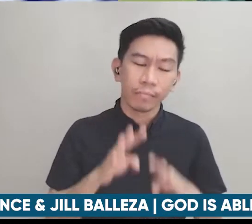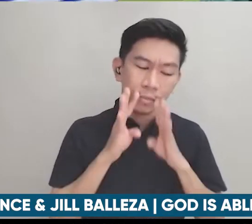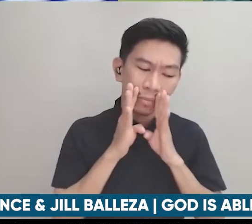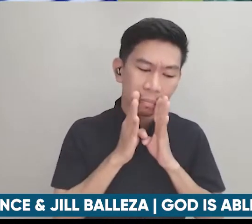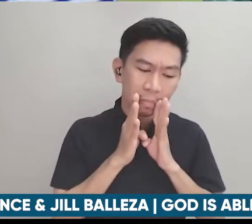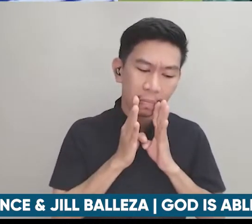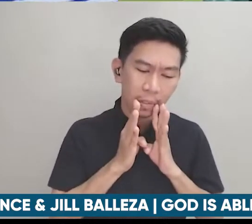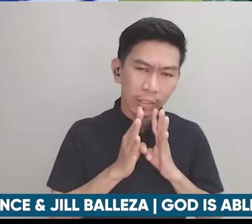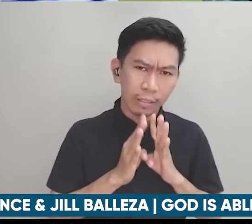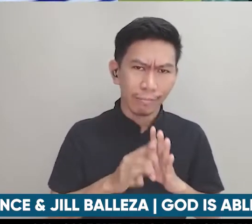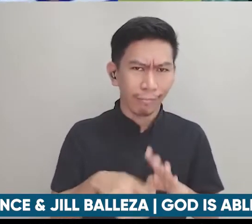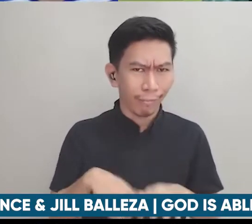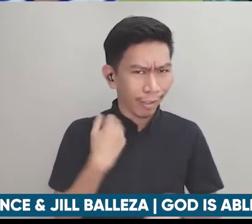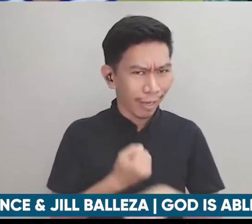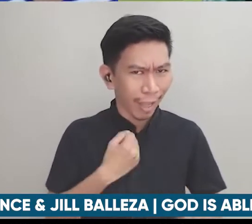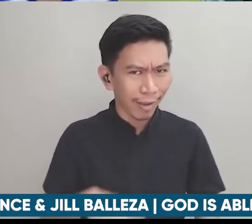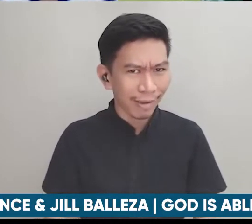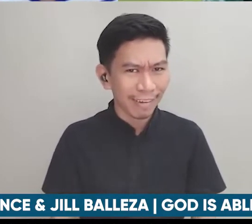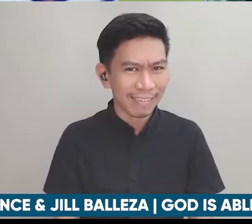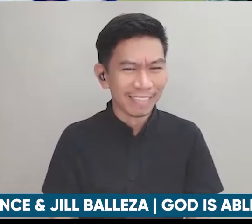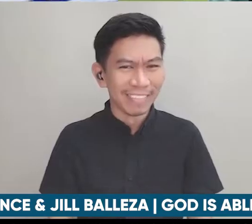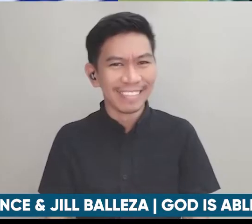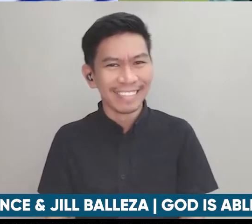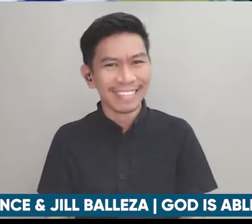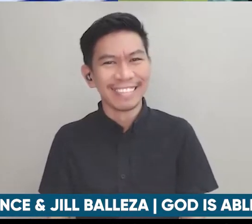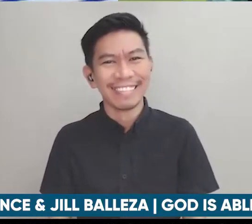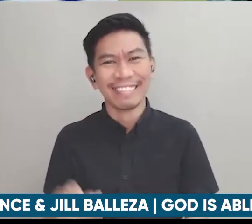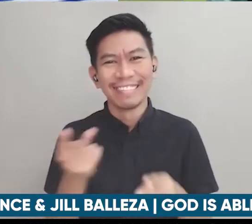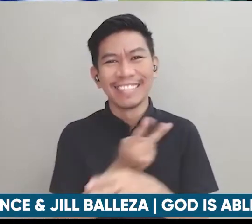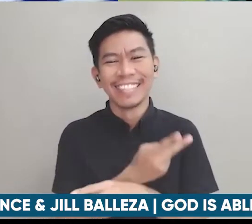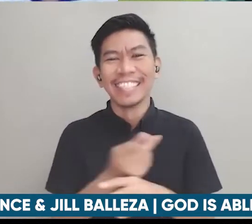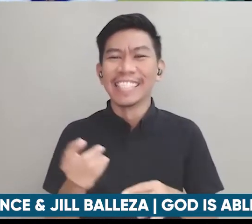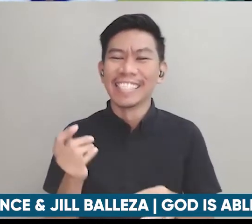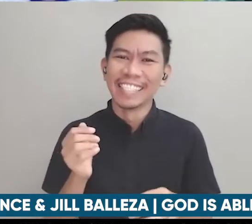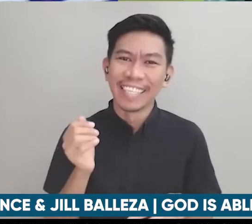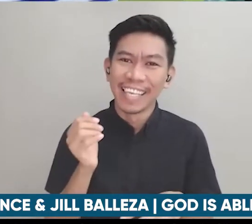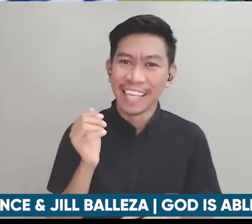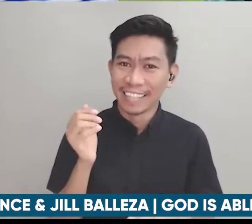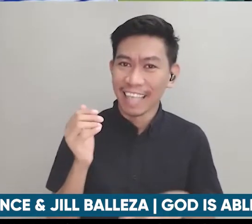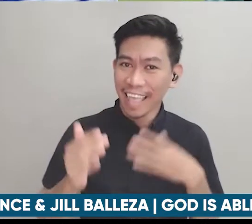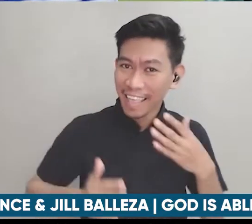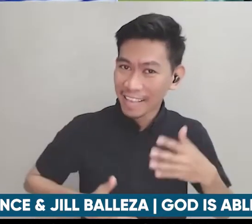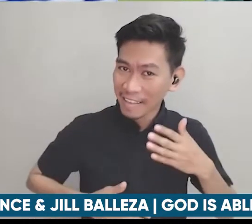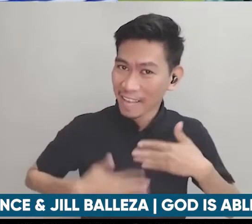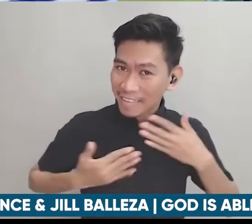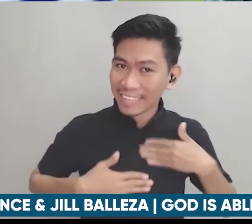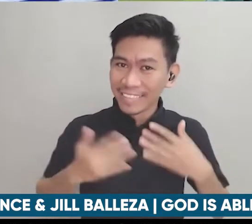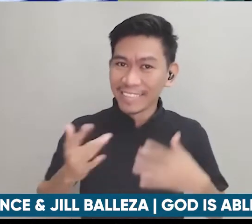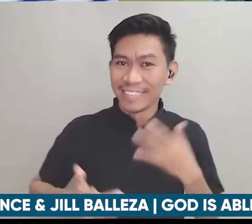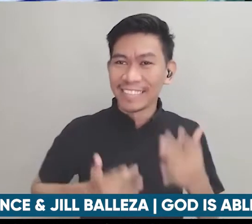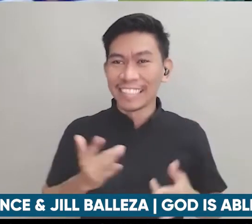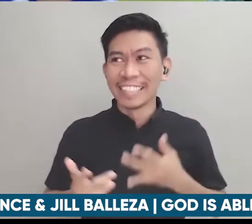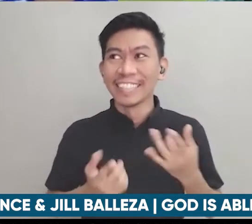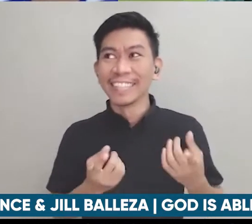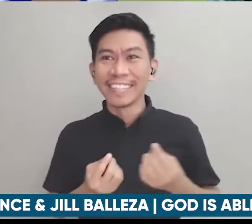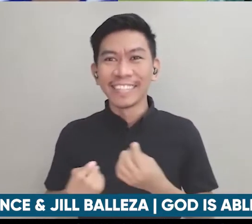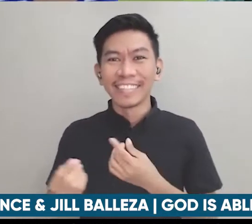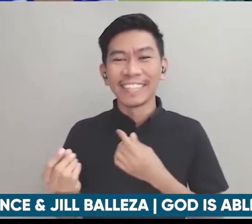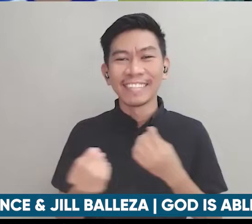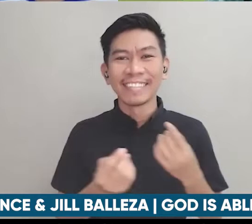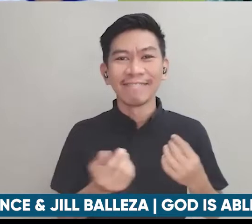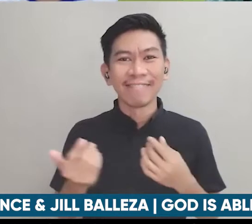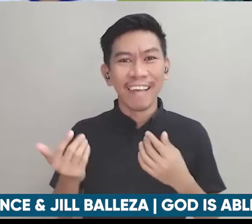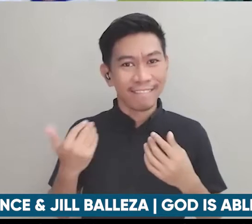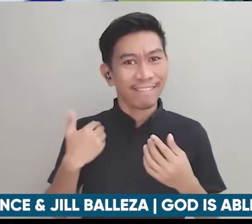ka mas matigit ka yung gagawa ka pagkaganon so kung happy ka kung meron kang joy in your